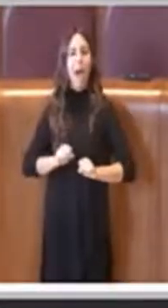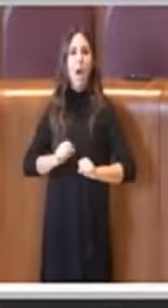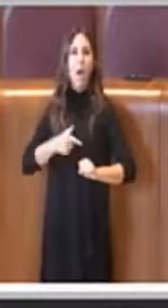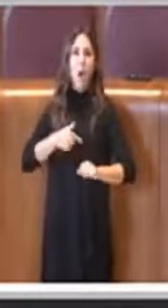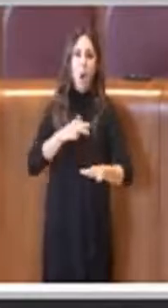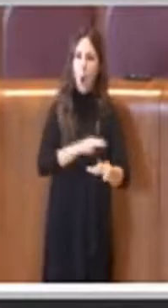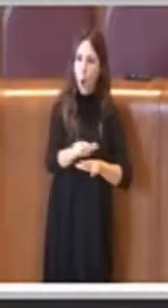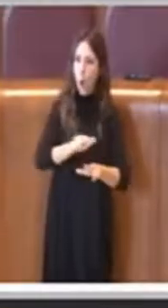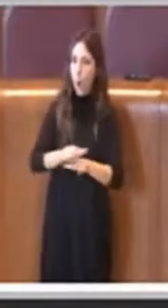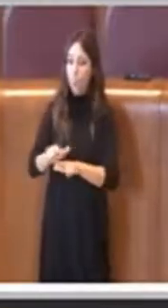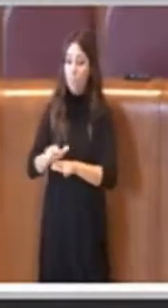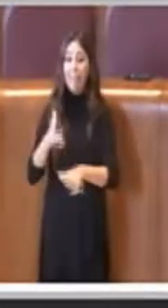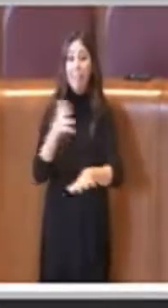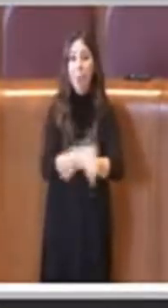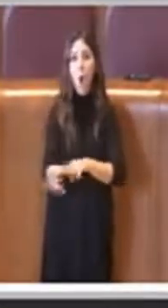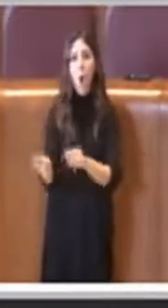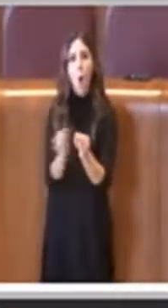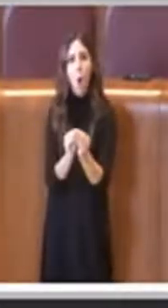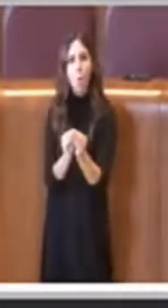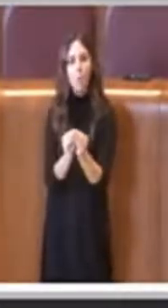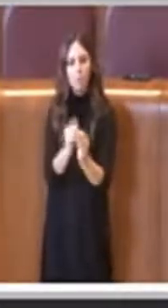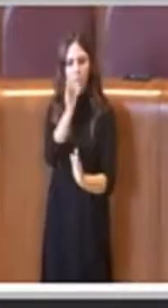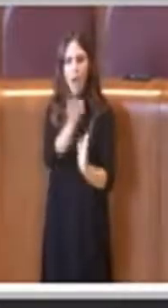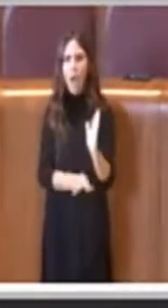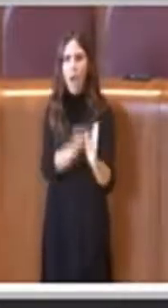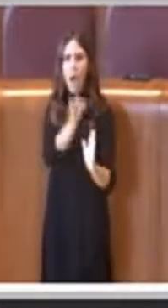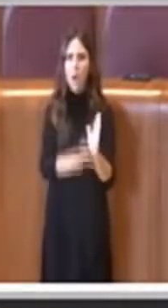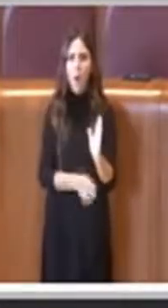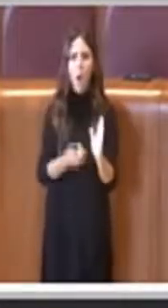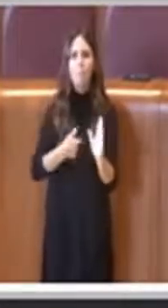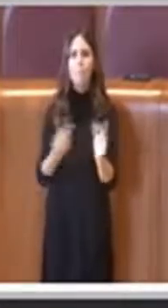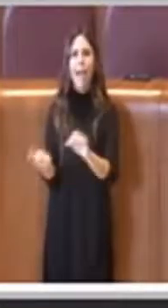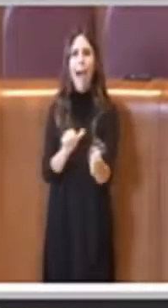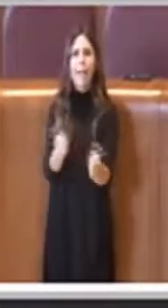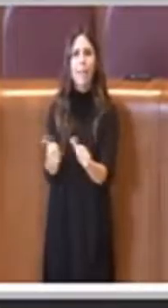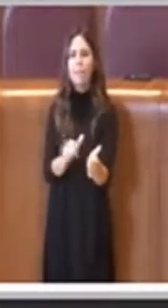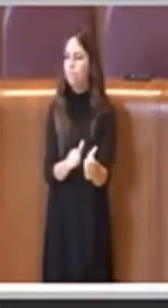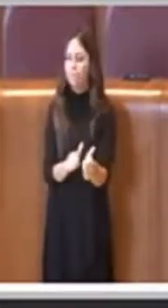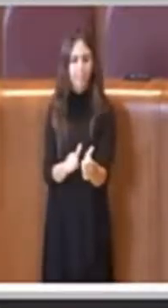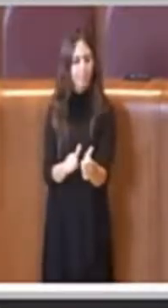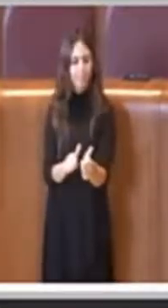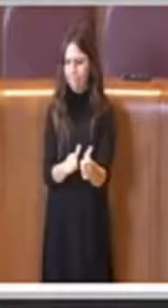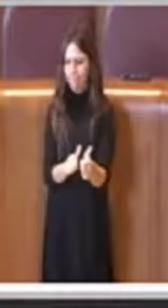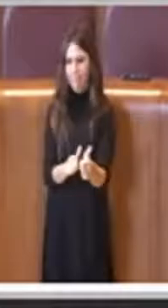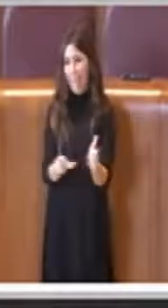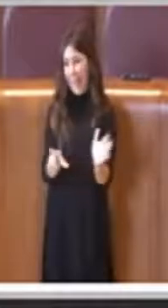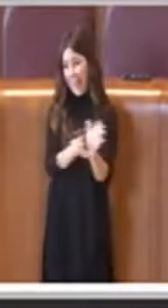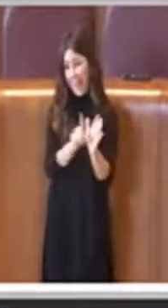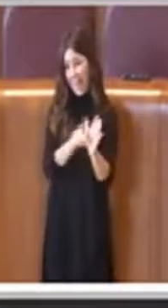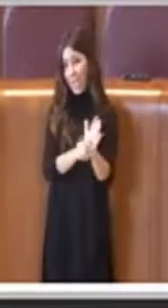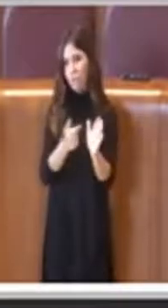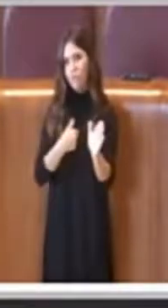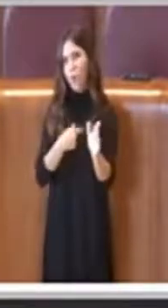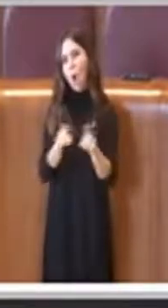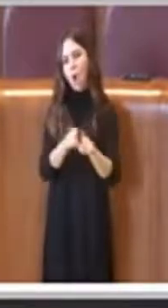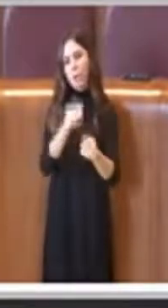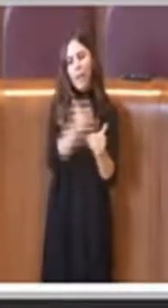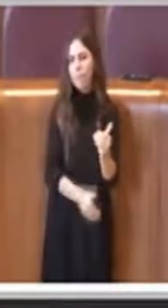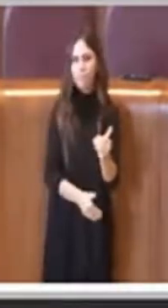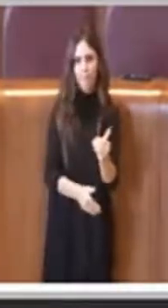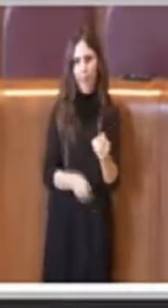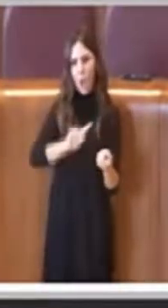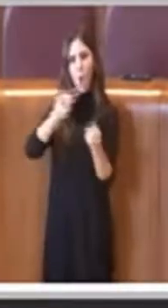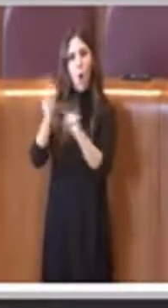regolamento trovando delle alternative appunto a una legge altamente vincolante, ma